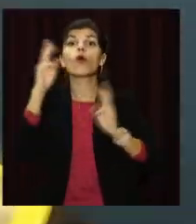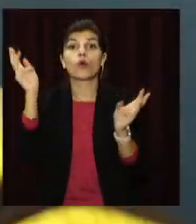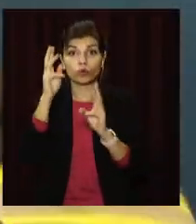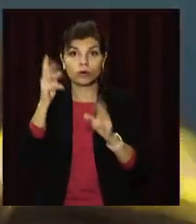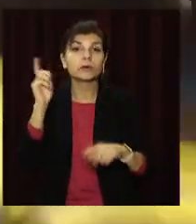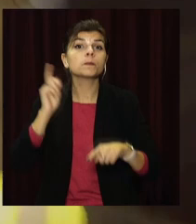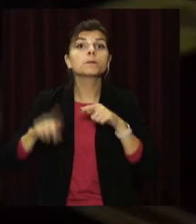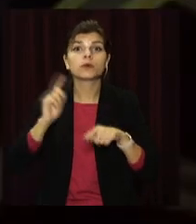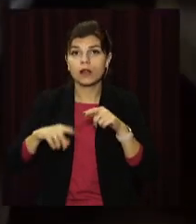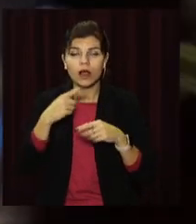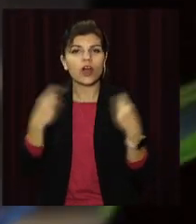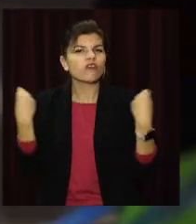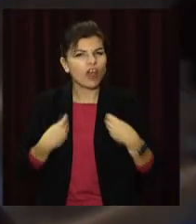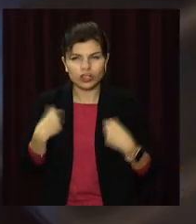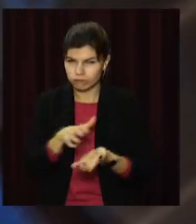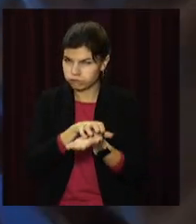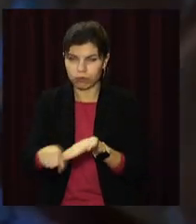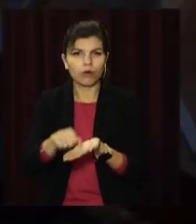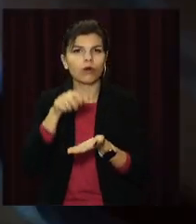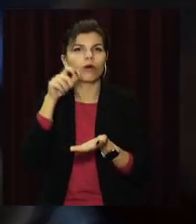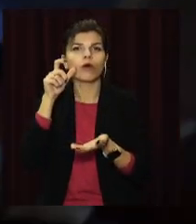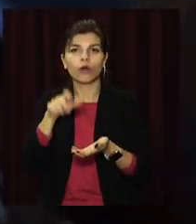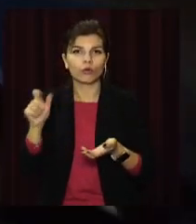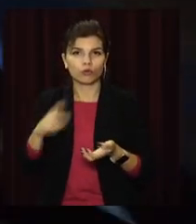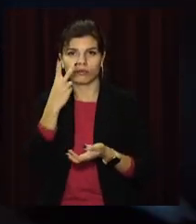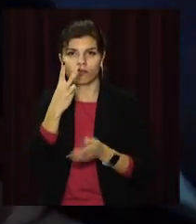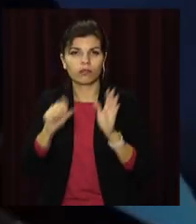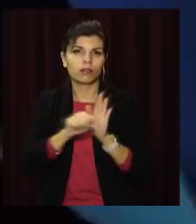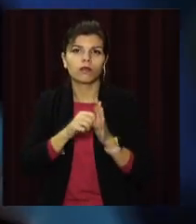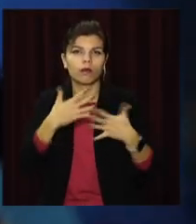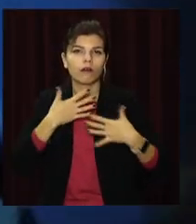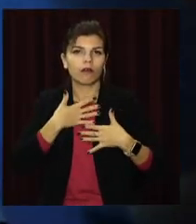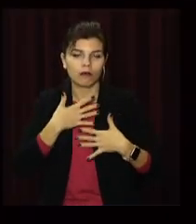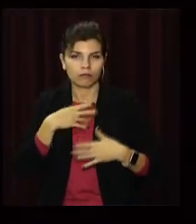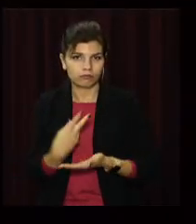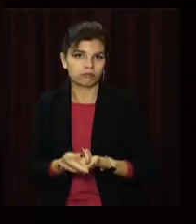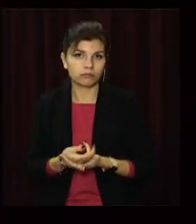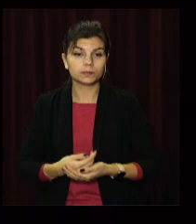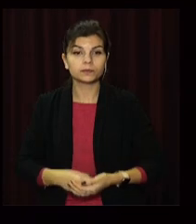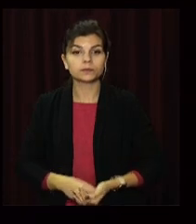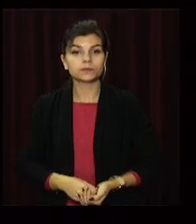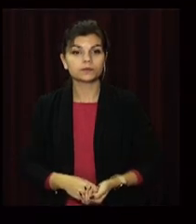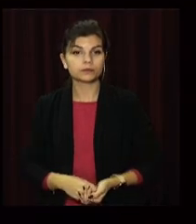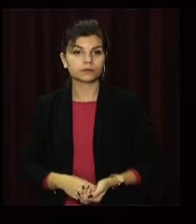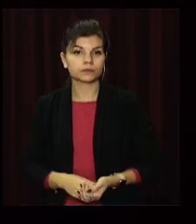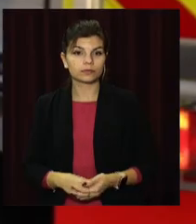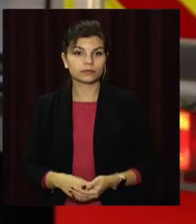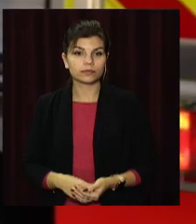рятувальники потрапили до помешкання, побачили вогонь, не залишив шансів ні речам, ні мешканцям квартири.